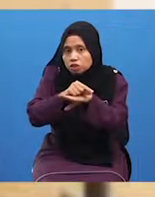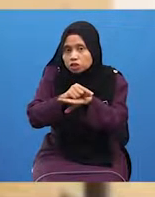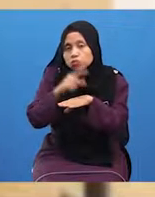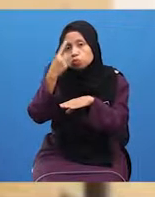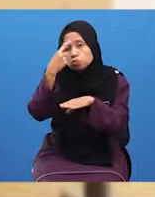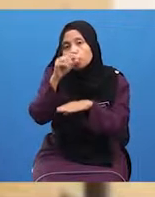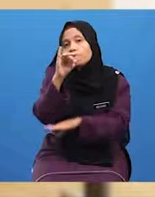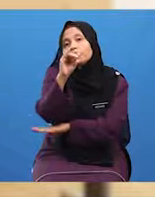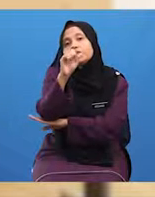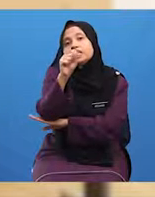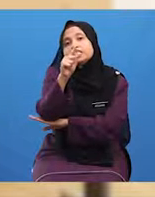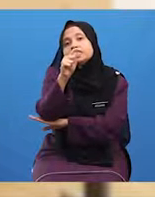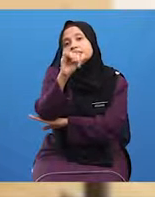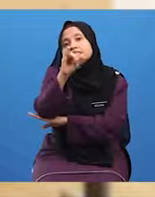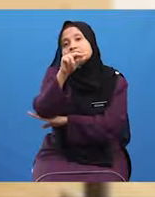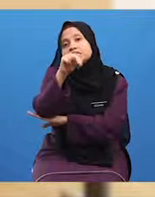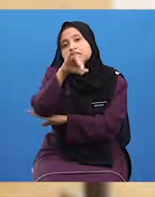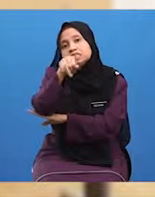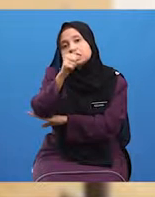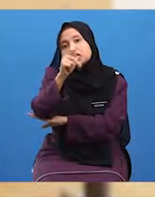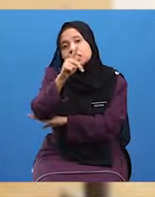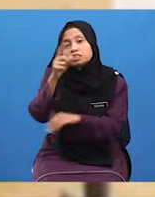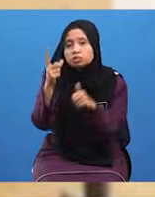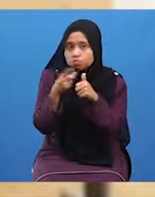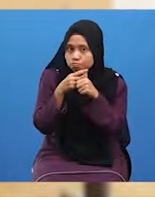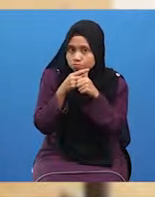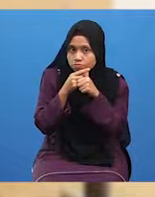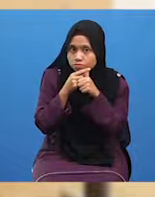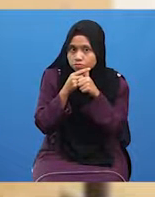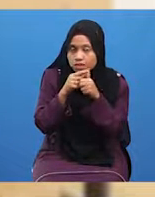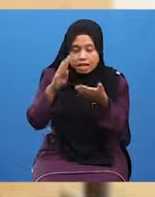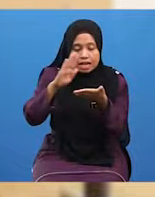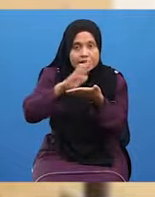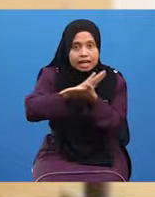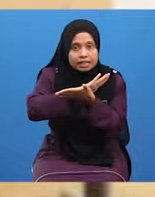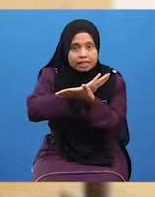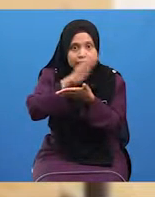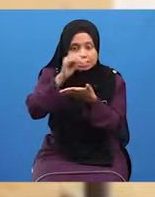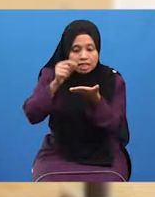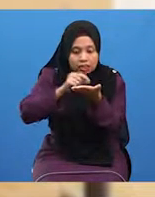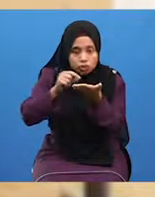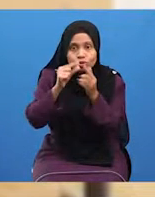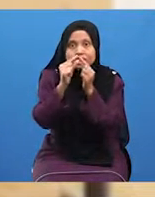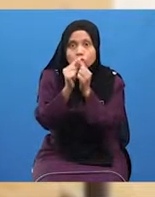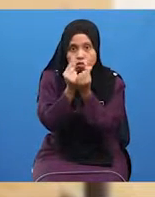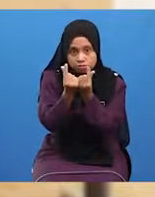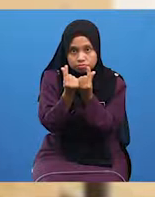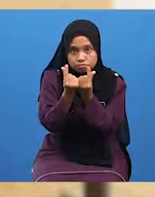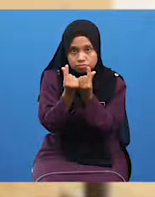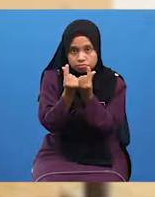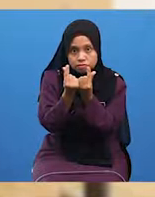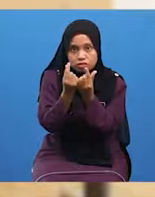beristinjak Seperti Satu Kertas yang tertulis Ayat Al-Quran